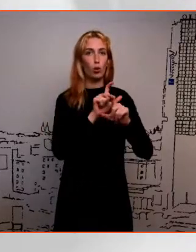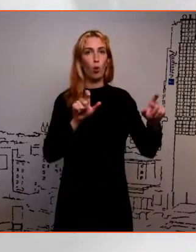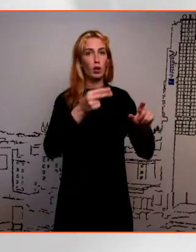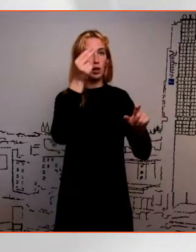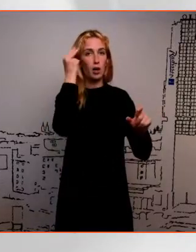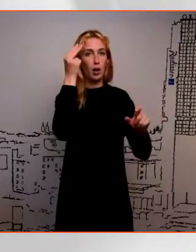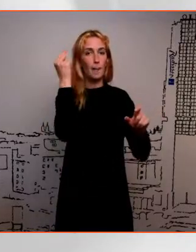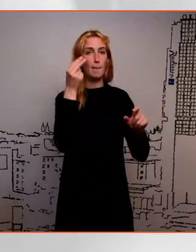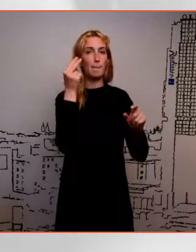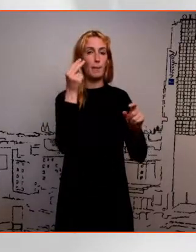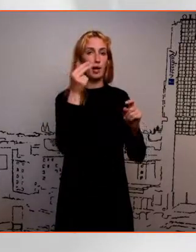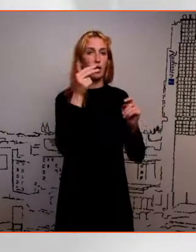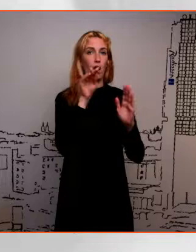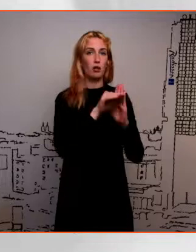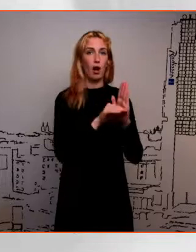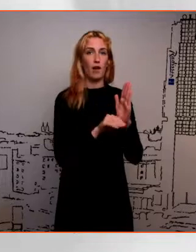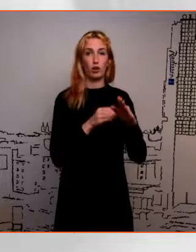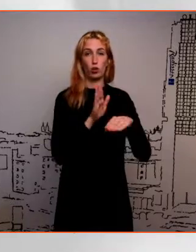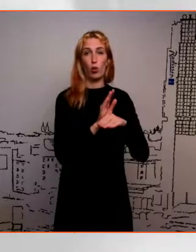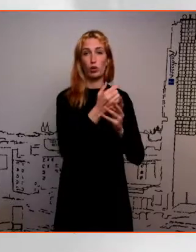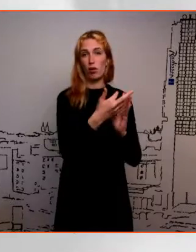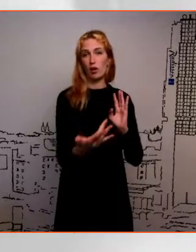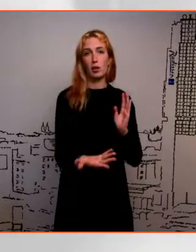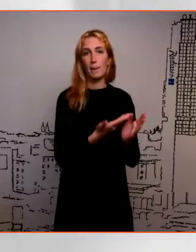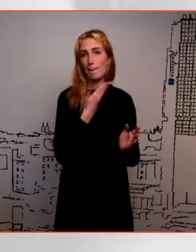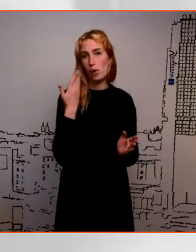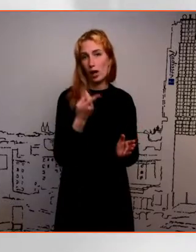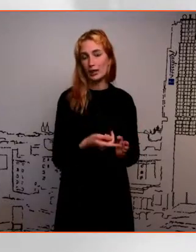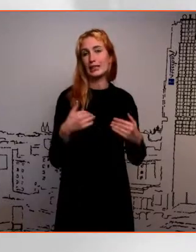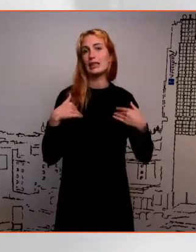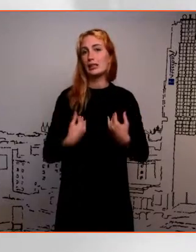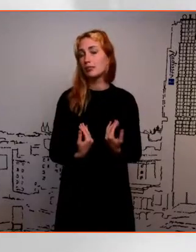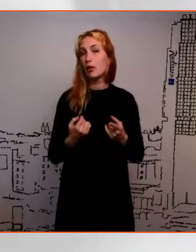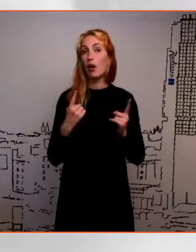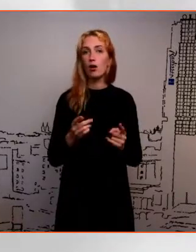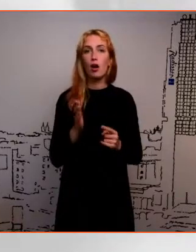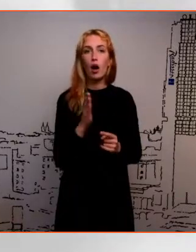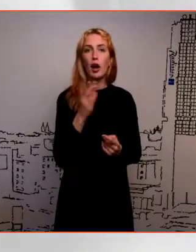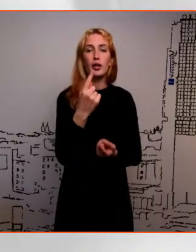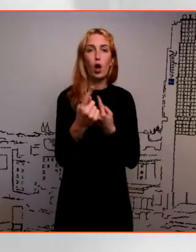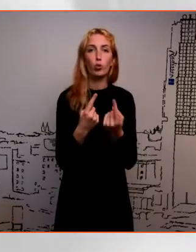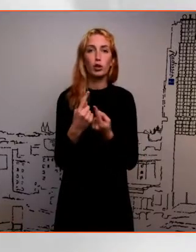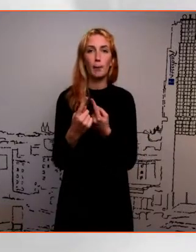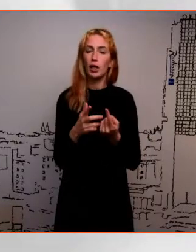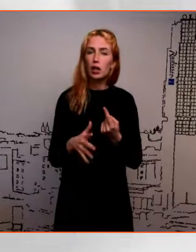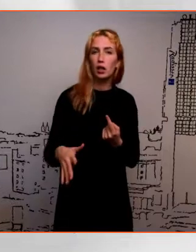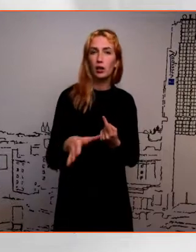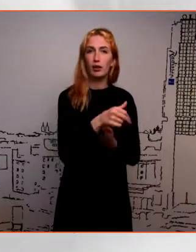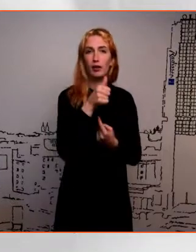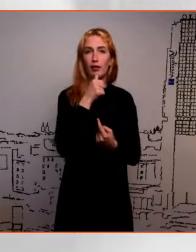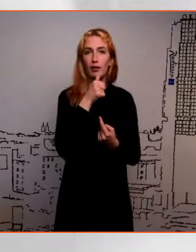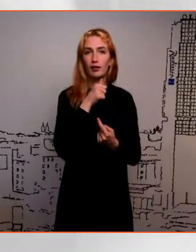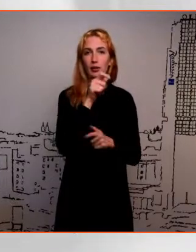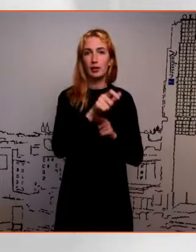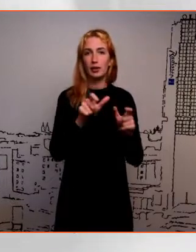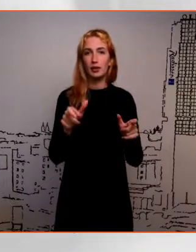kavas kohustuslikuks aineks ja see on mõnevõrra traagika, aga tegelikult karjäärine õustamine on kõikidele Eesti inimestele